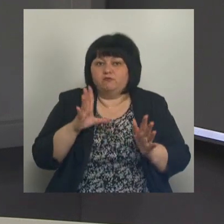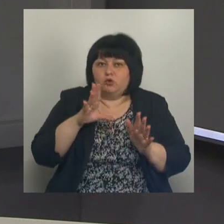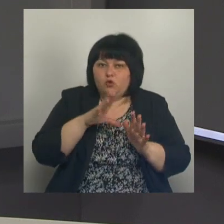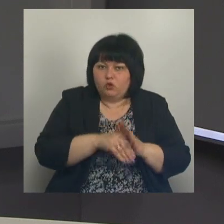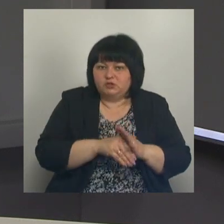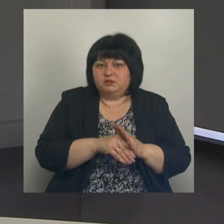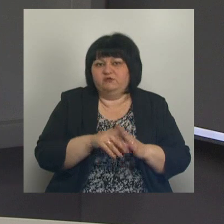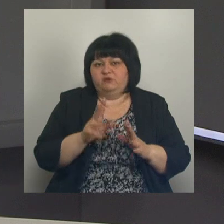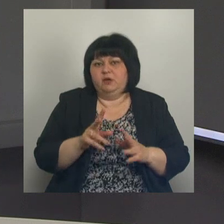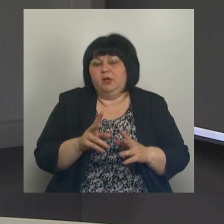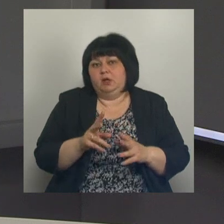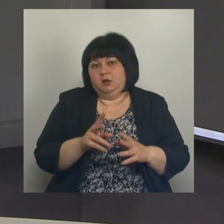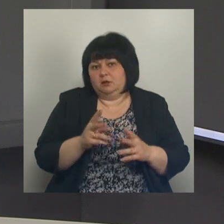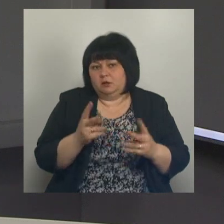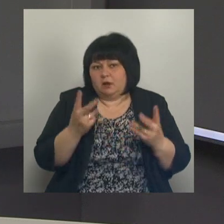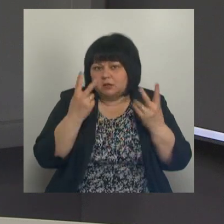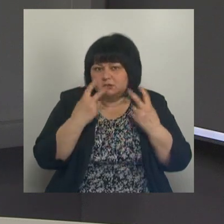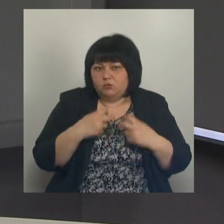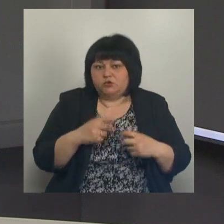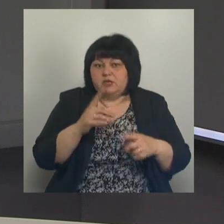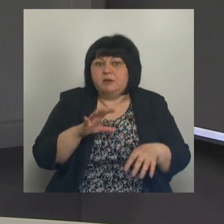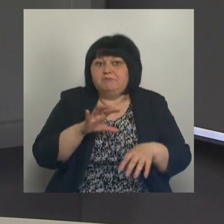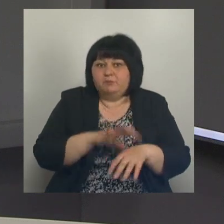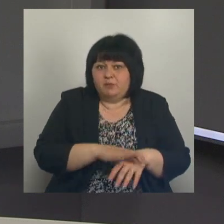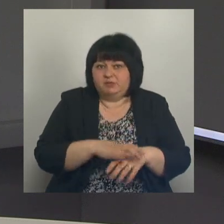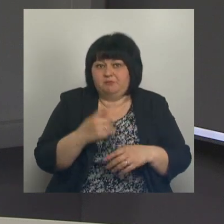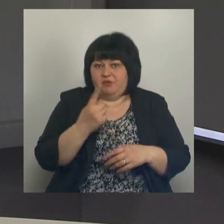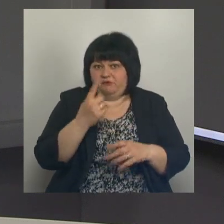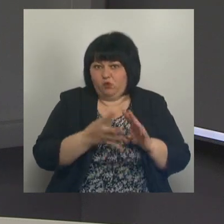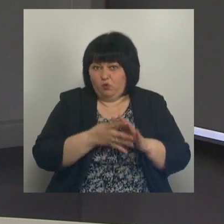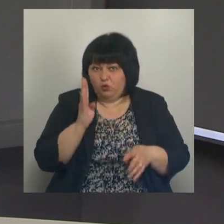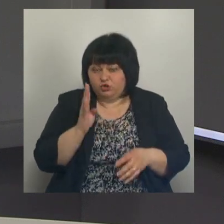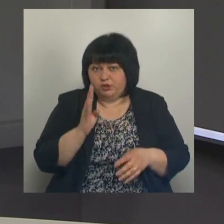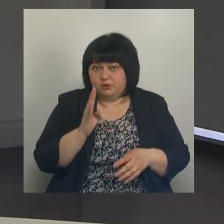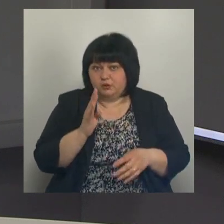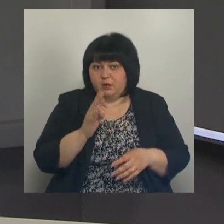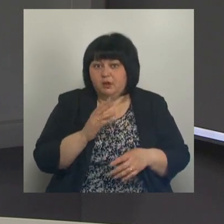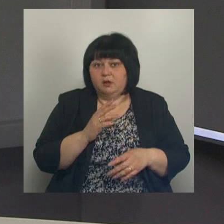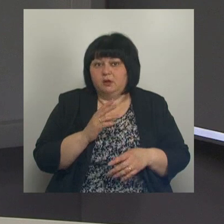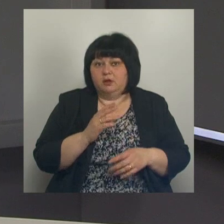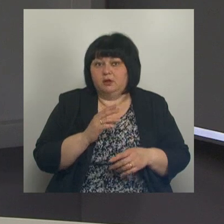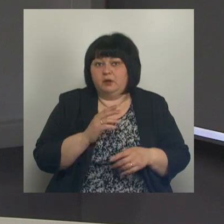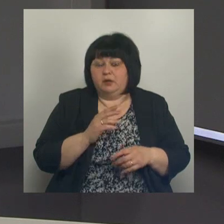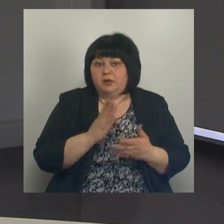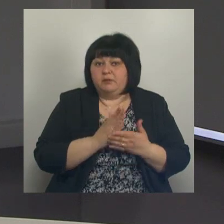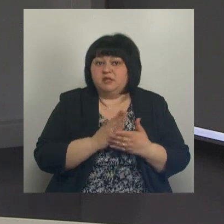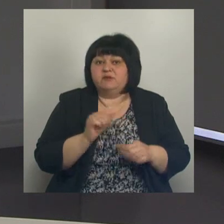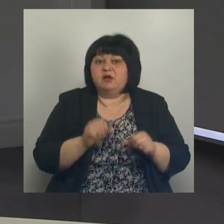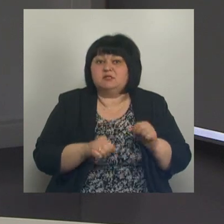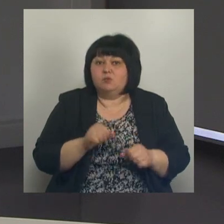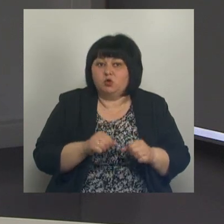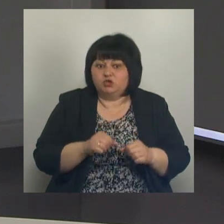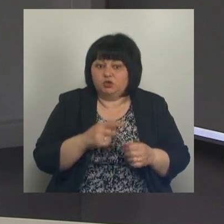диспансеризации заподозрить в первую очередь, собственно, и имеется возможность